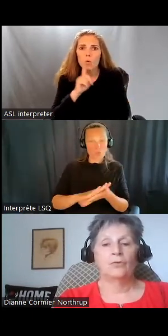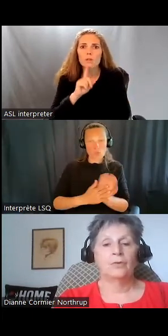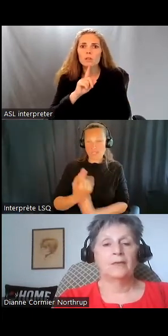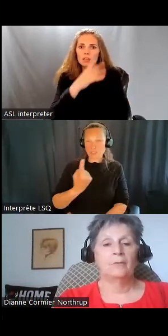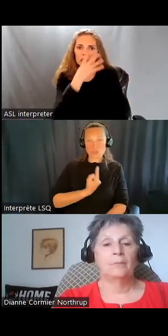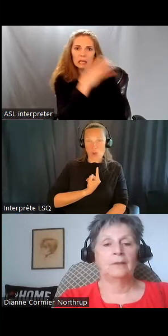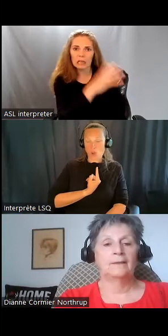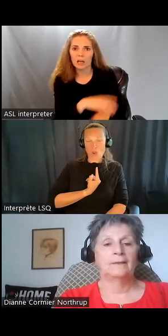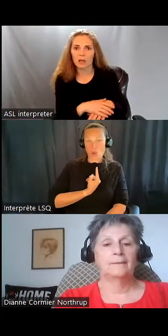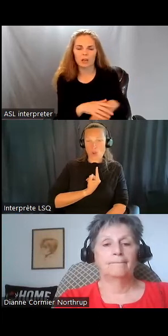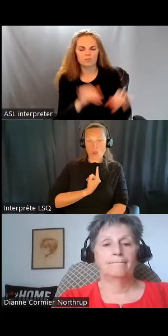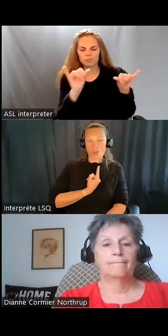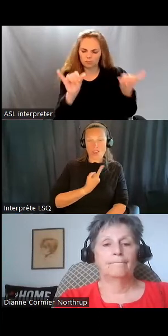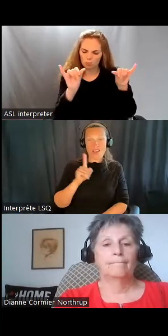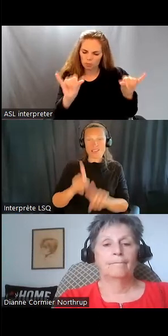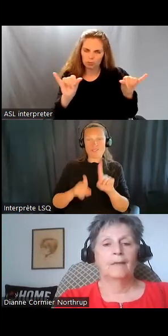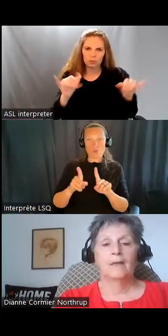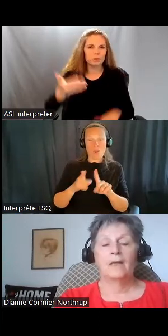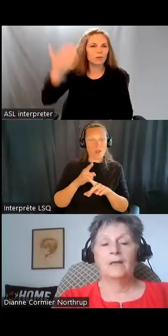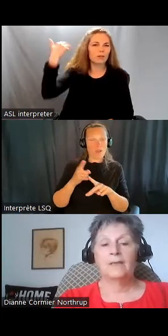négligé, parfois maltraité.